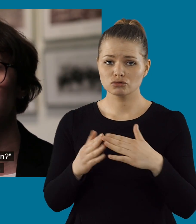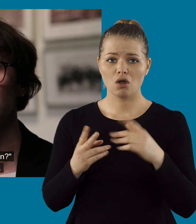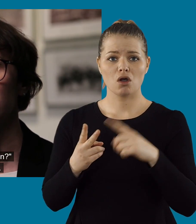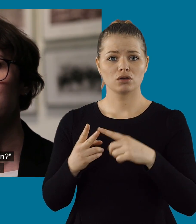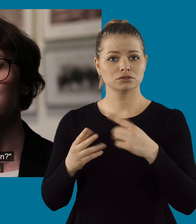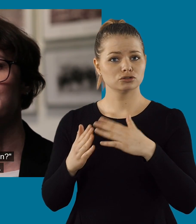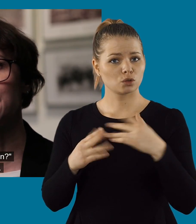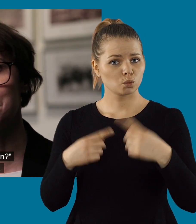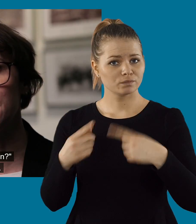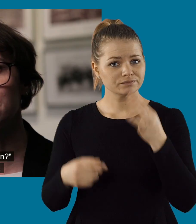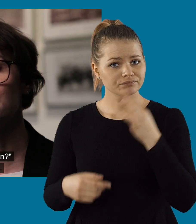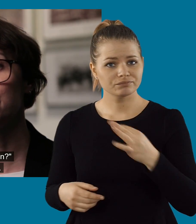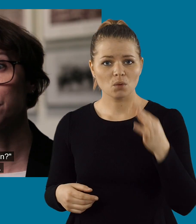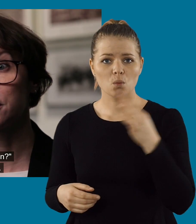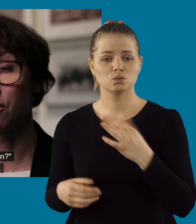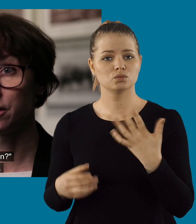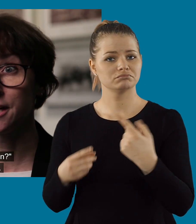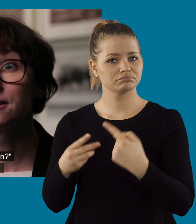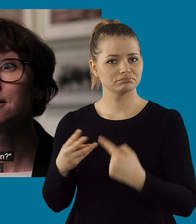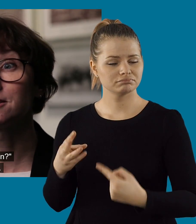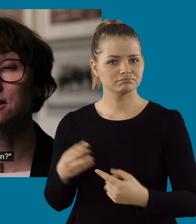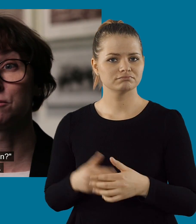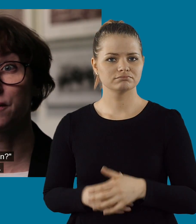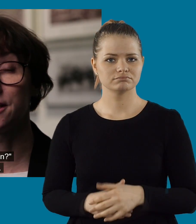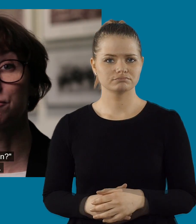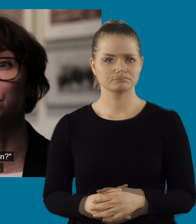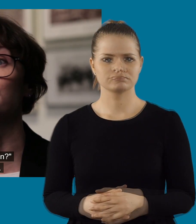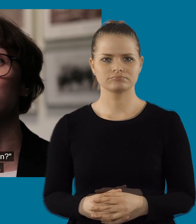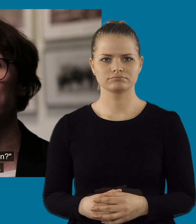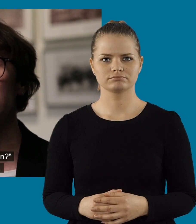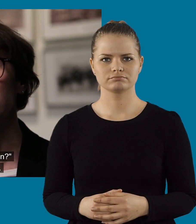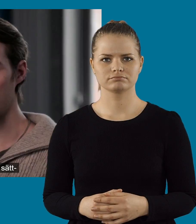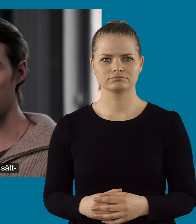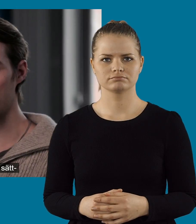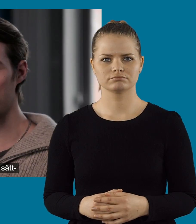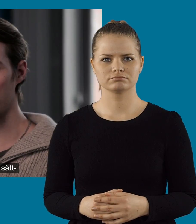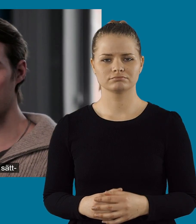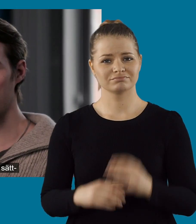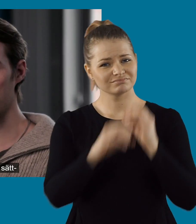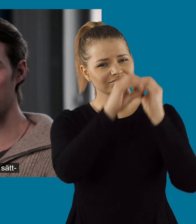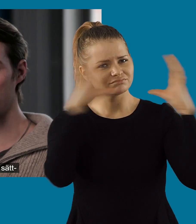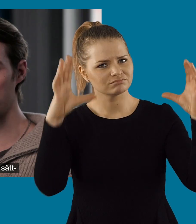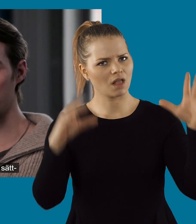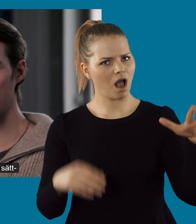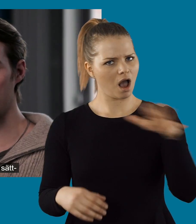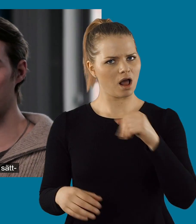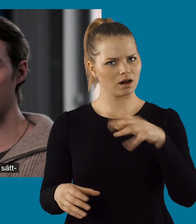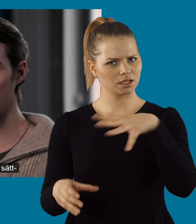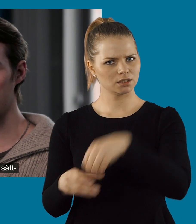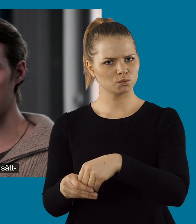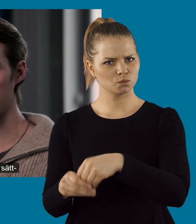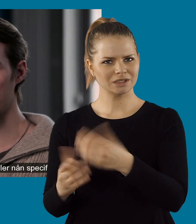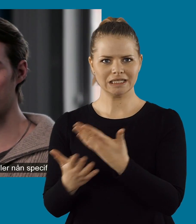utav vår verksamhet och utav staden, stadsutvecklingsfrågor och så. Att man tänker på ett väldigt